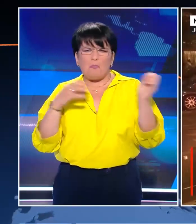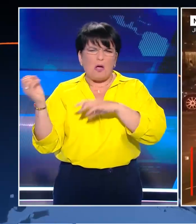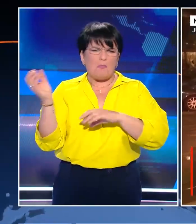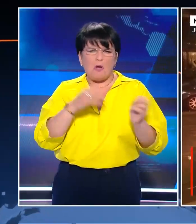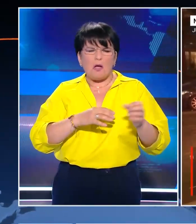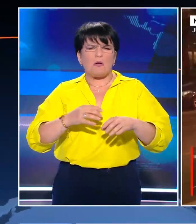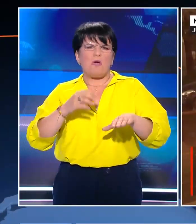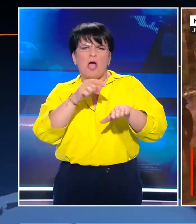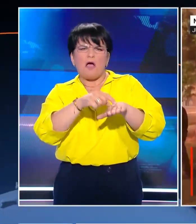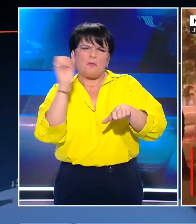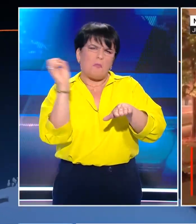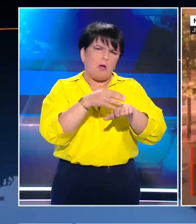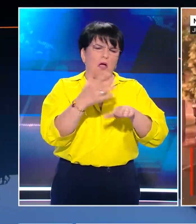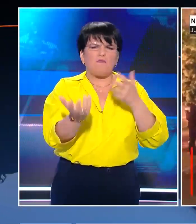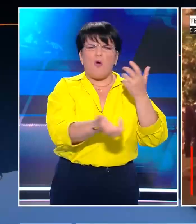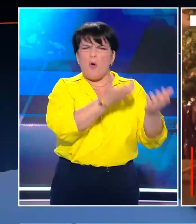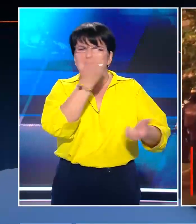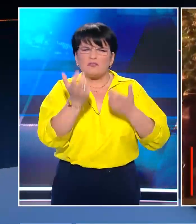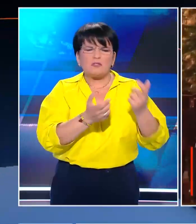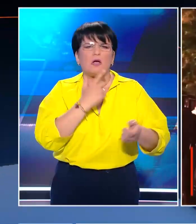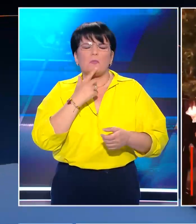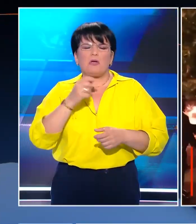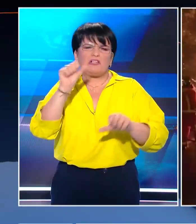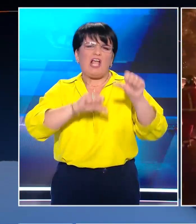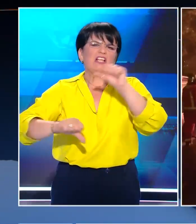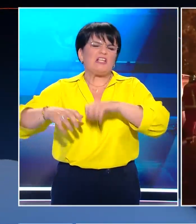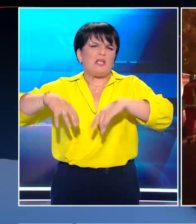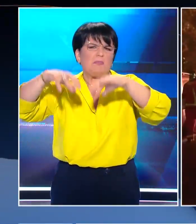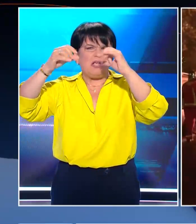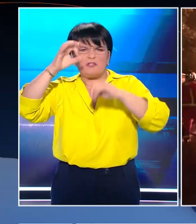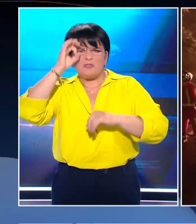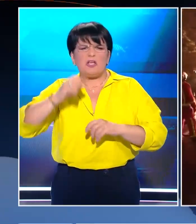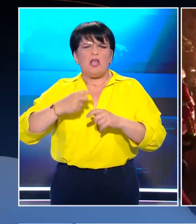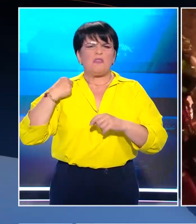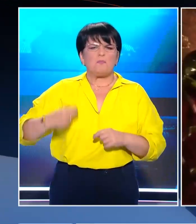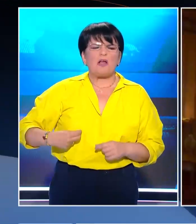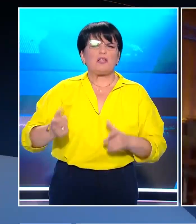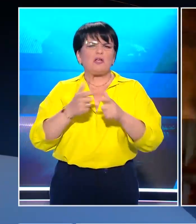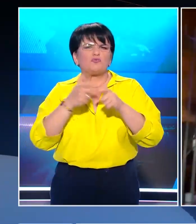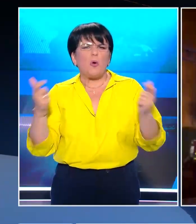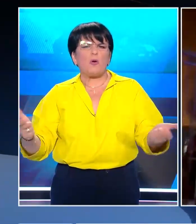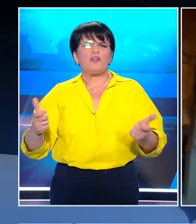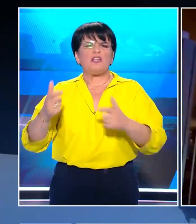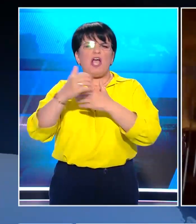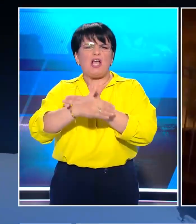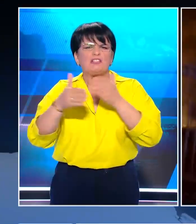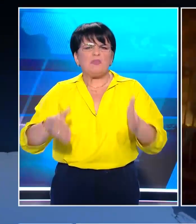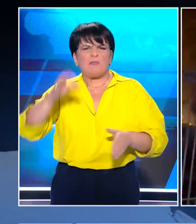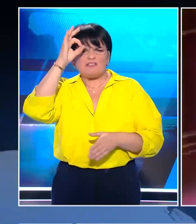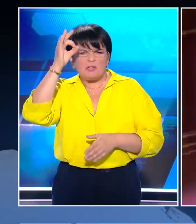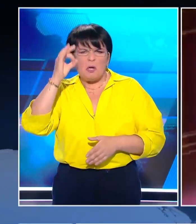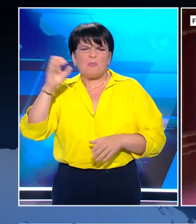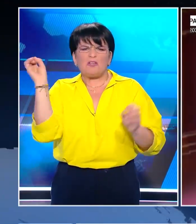Πυρπολούν οχήματα στην Αντέρ με τις δυνάμεις ασφαλείας να κάνουν χρήση χημικών. Δημαρχία, σχολεία και αστυνομικά τμήματα παραδίδονται στις φλόγες.